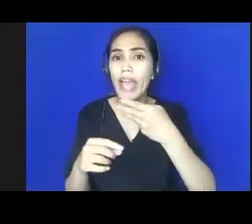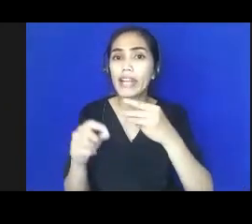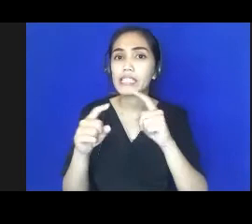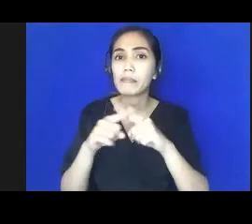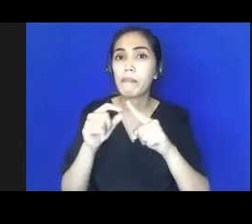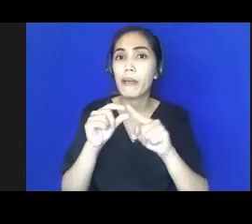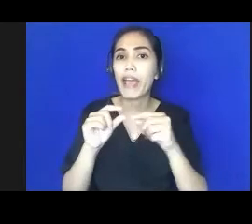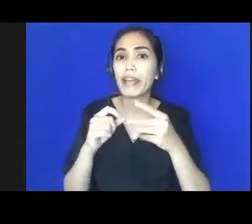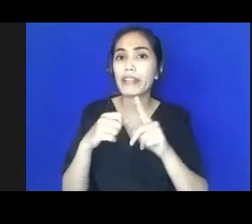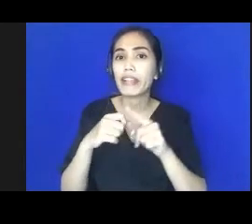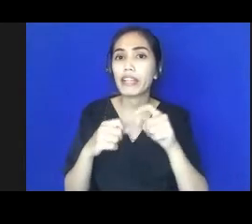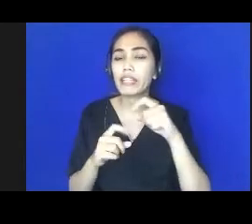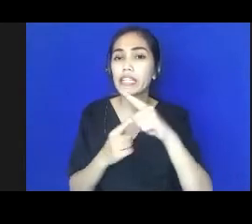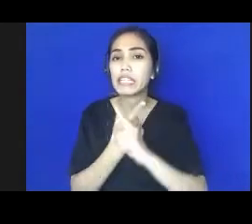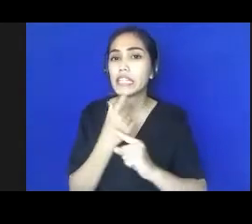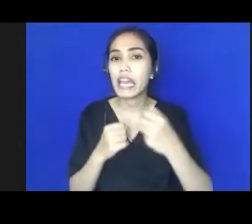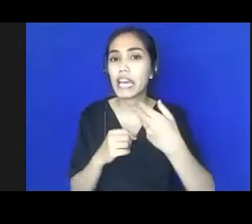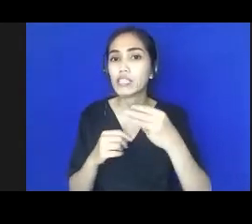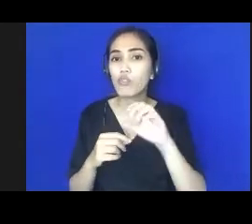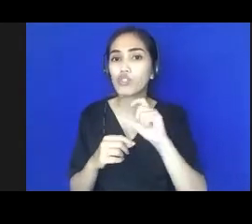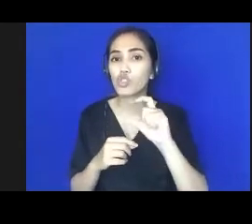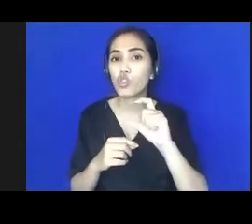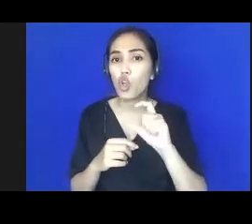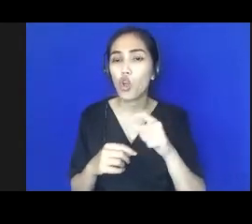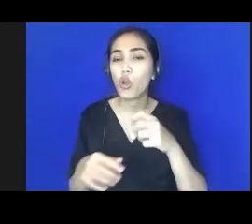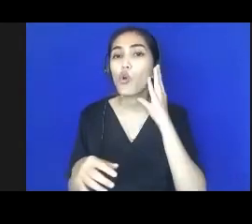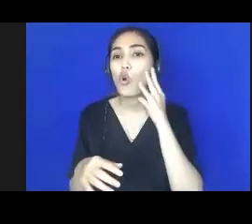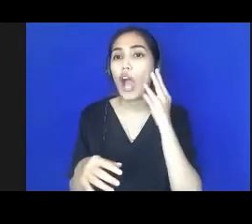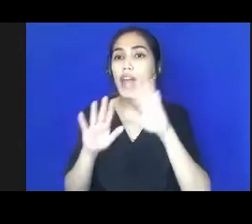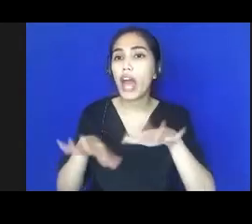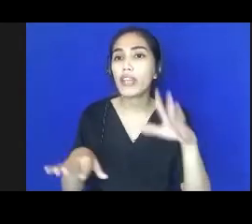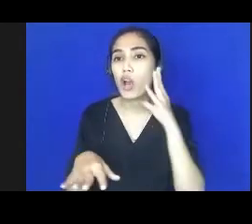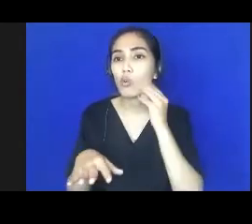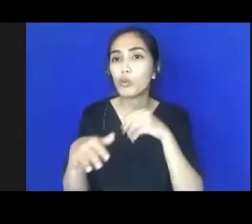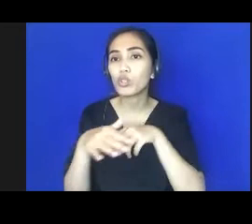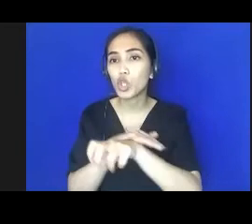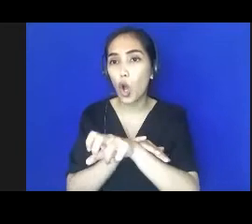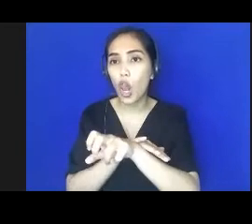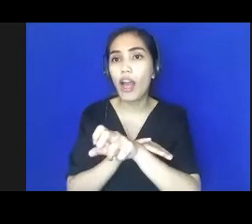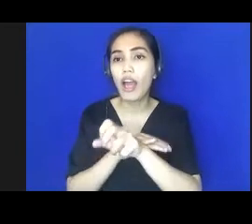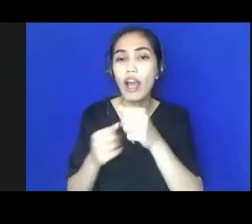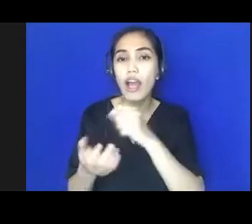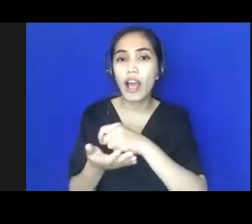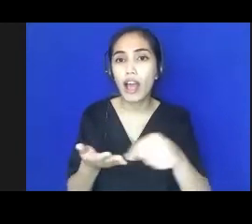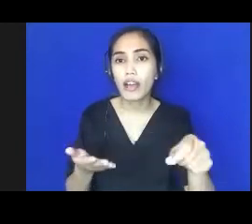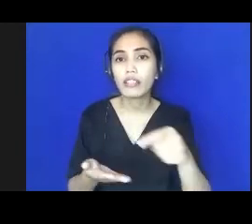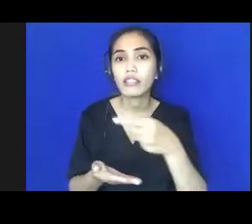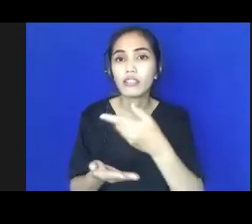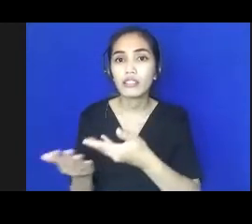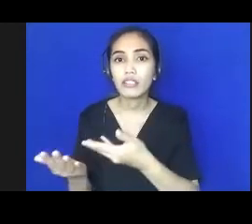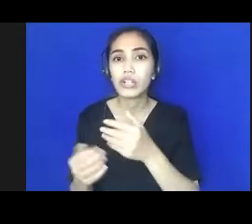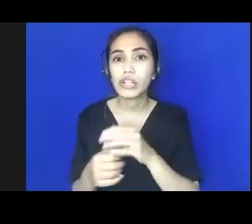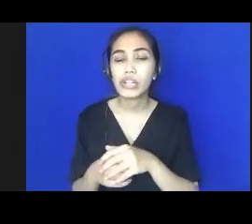test score jadi mutu dan itu digambarkan oleh PISA program for International Student Assessment